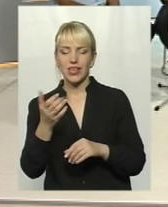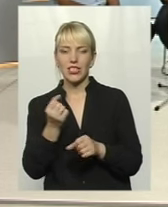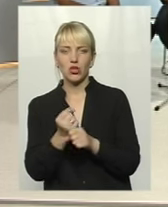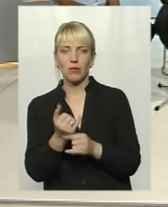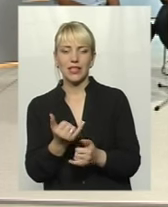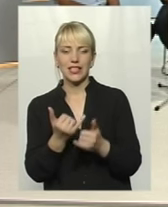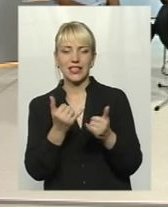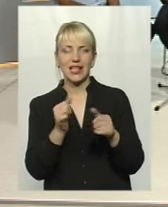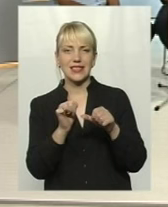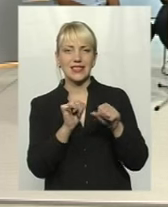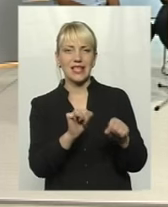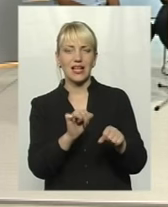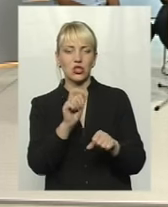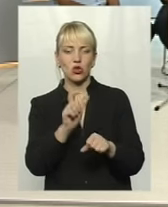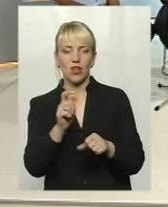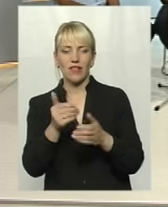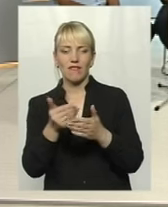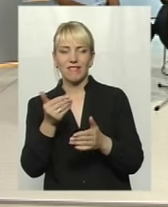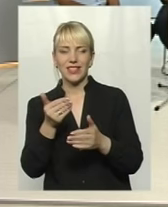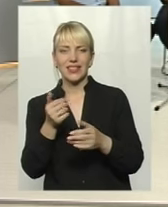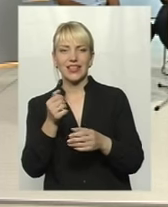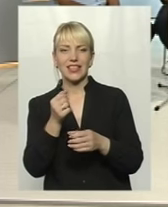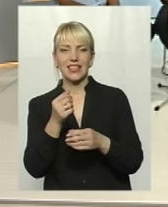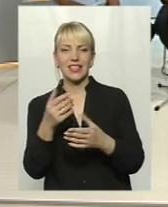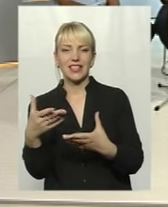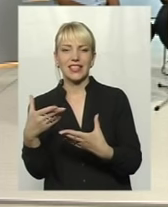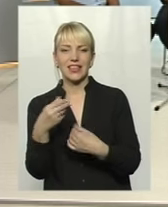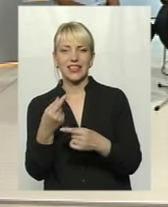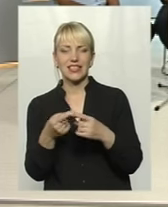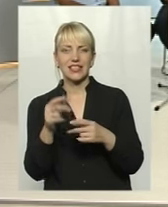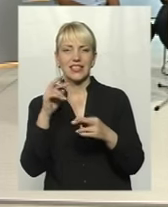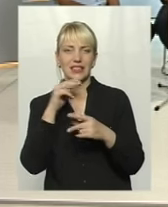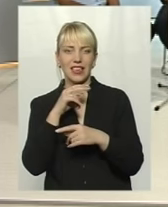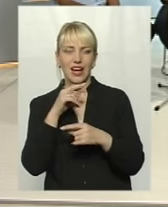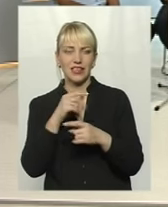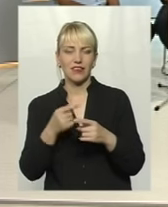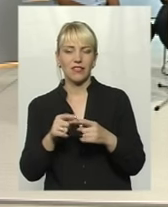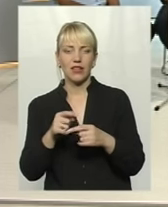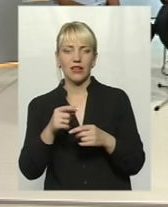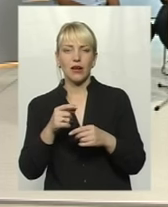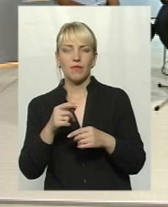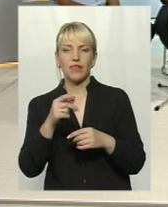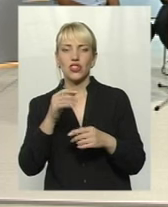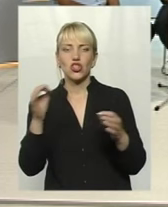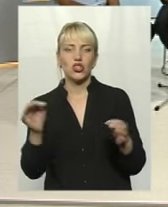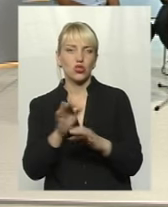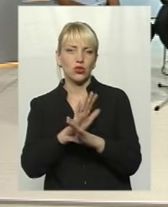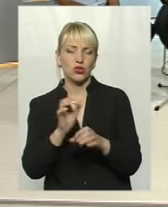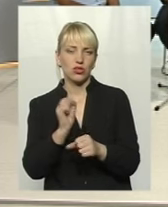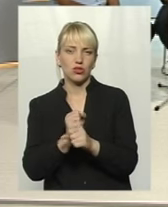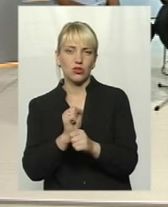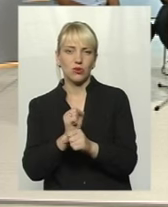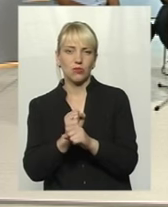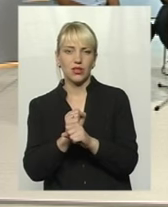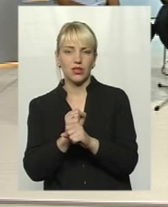людей від дії цих ядрів? Відповідаю, пацю не врухнули. І